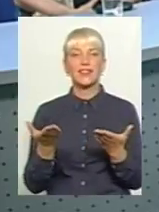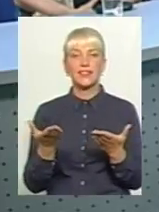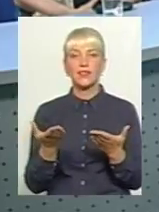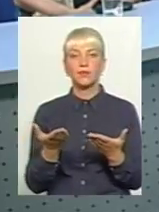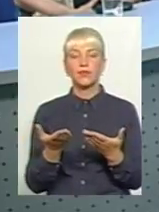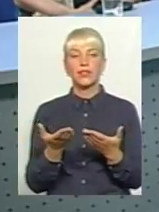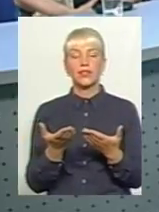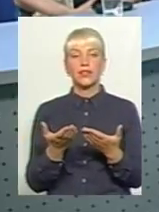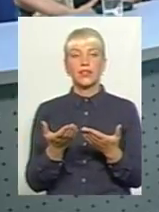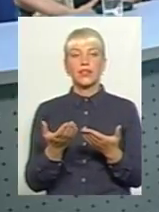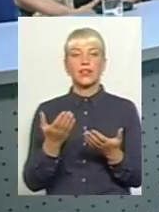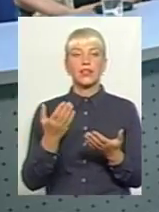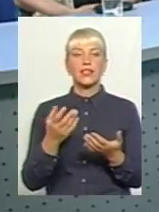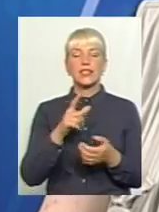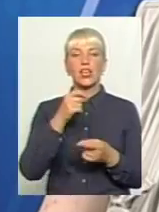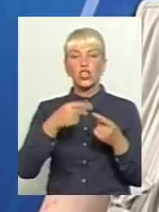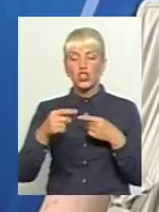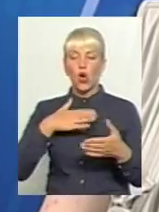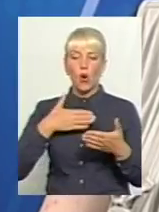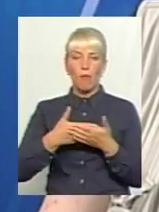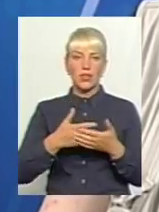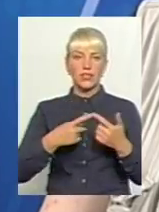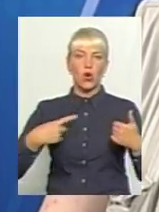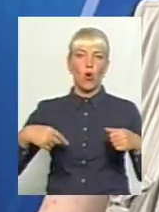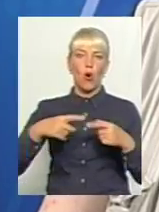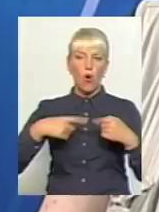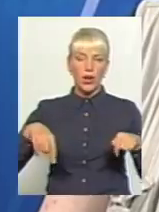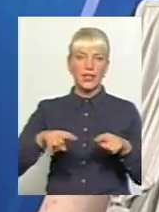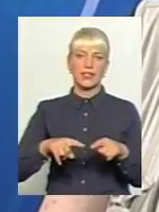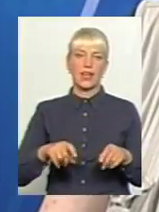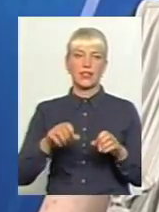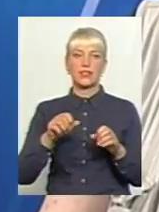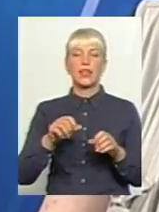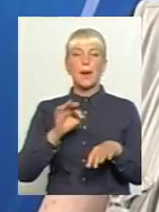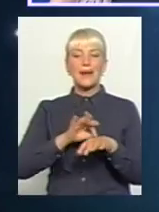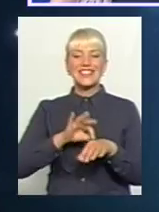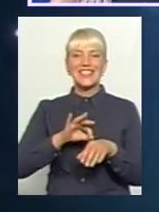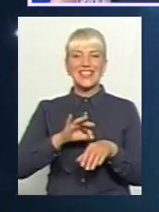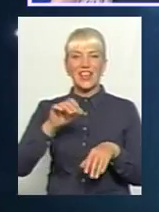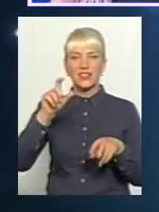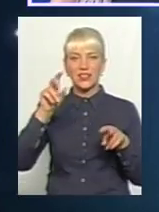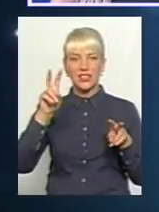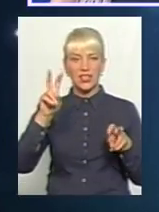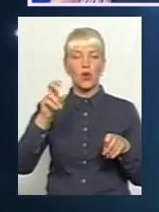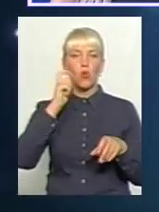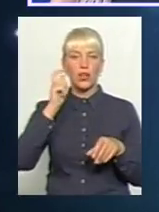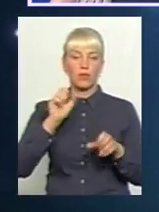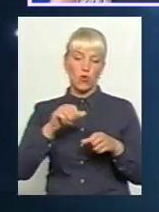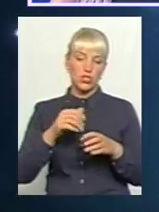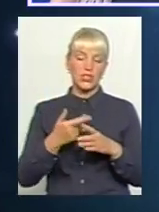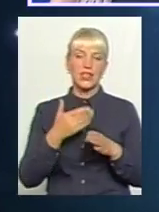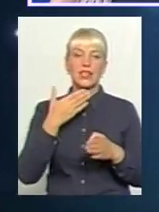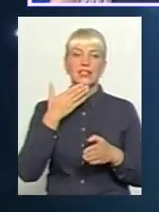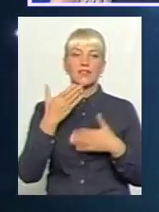будь-яких інших громадських організацій, пацієнти України. Можна звертатися до вторинної правової допомоги. Тобто,